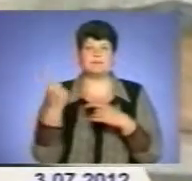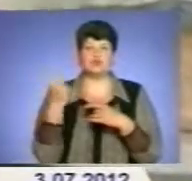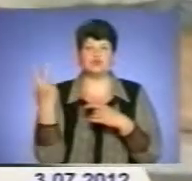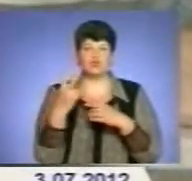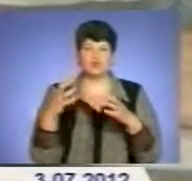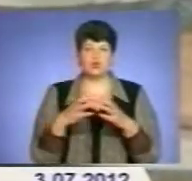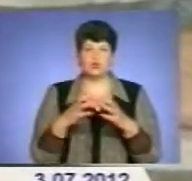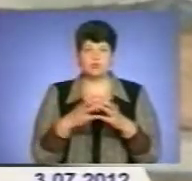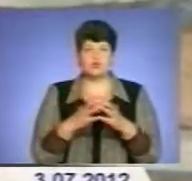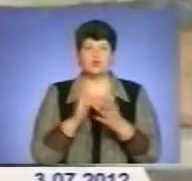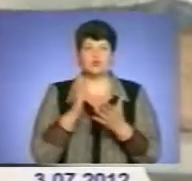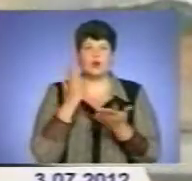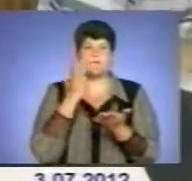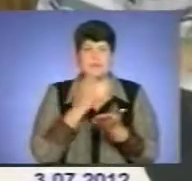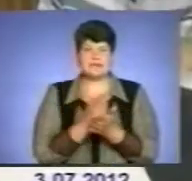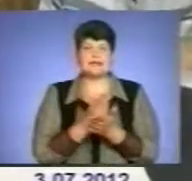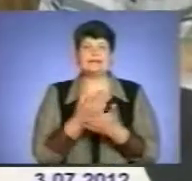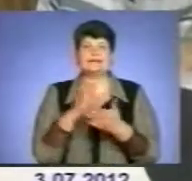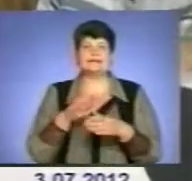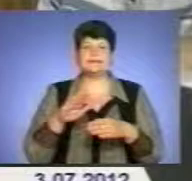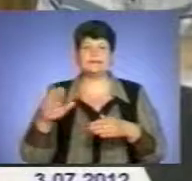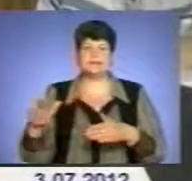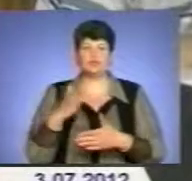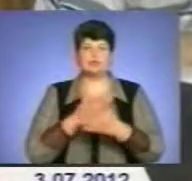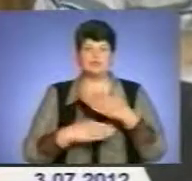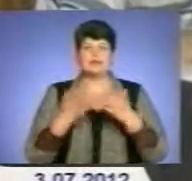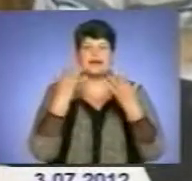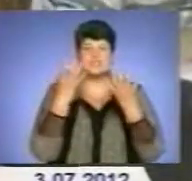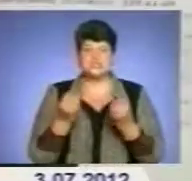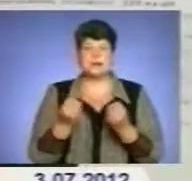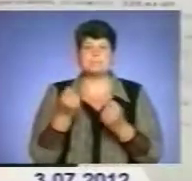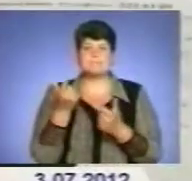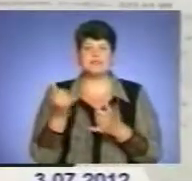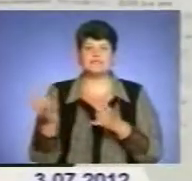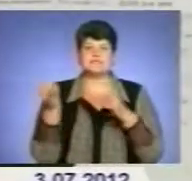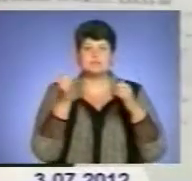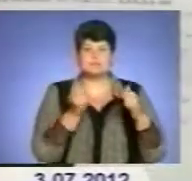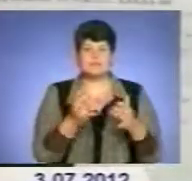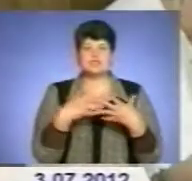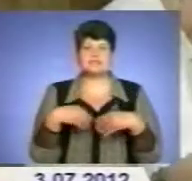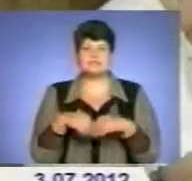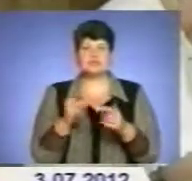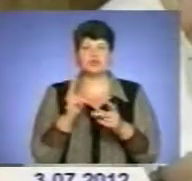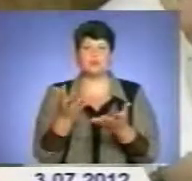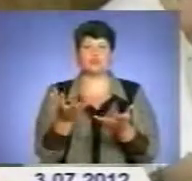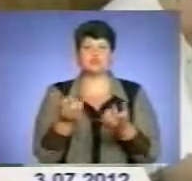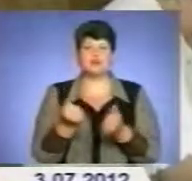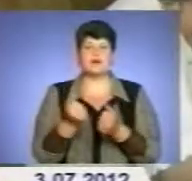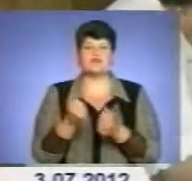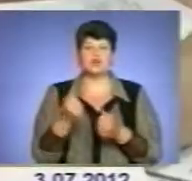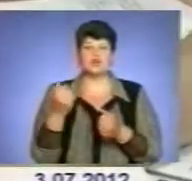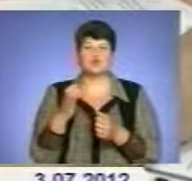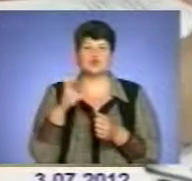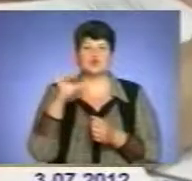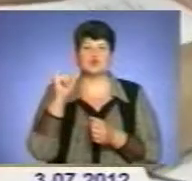громадяни, хто виховує дитину-інваліда. А ще малозабезпечені сім'ї, які мали право на отримання субсидії в опалюваний період 2011